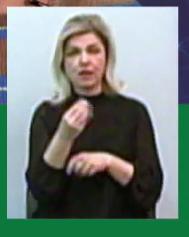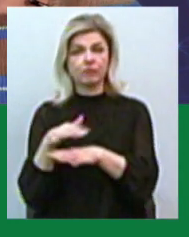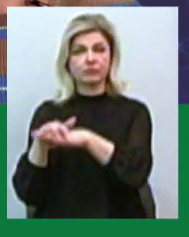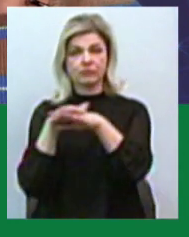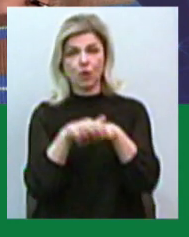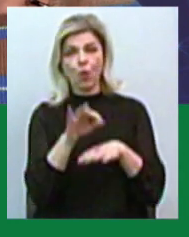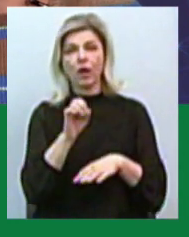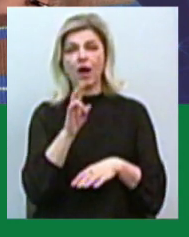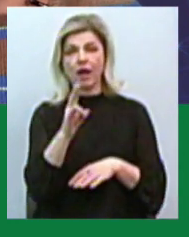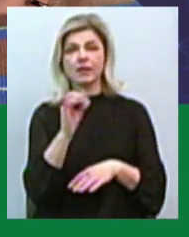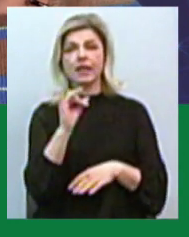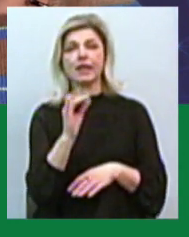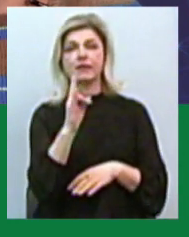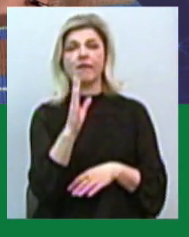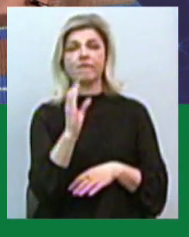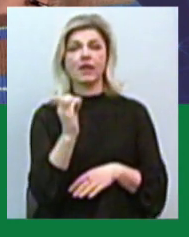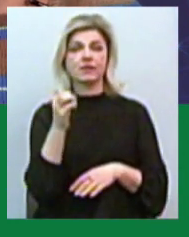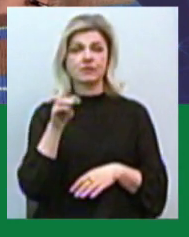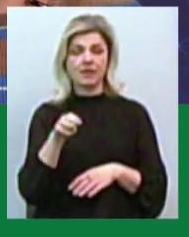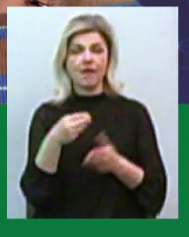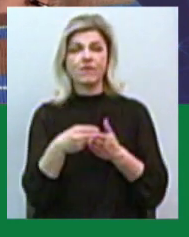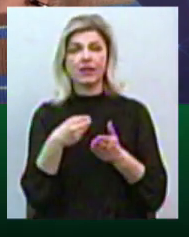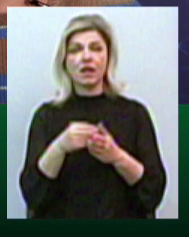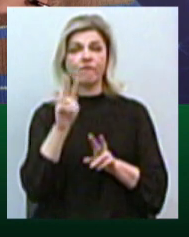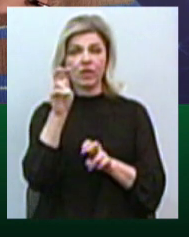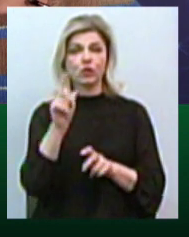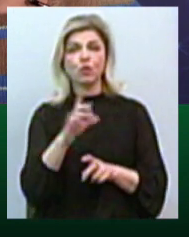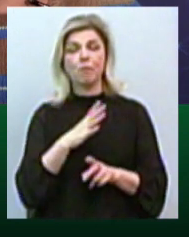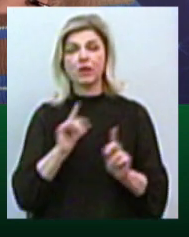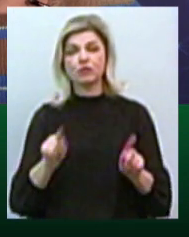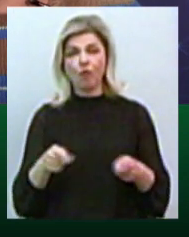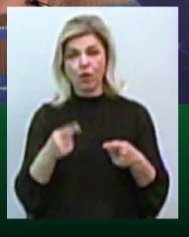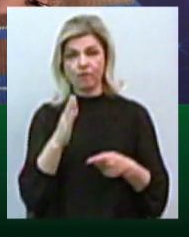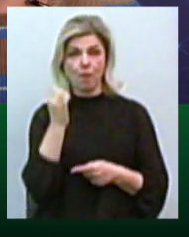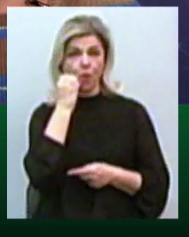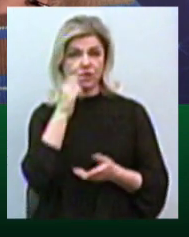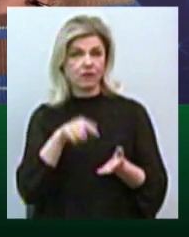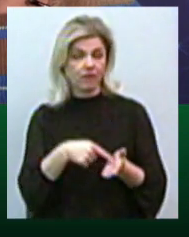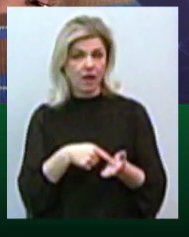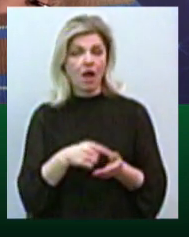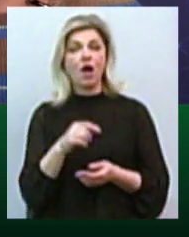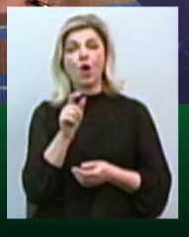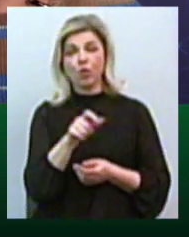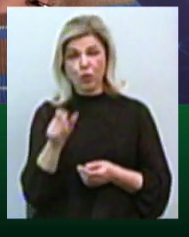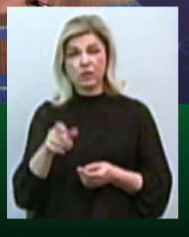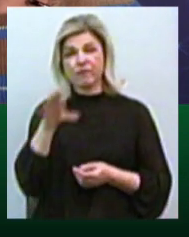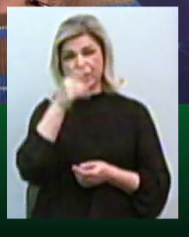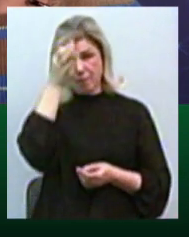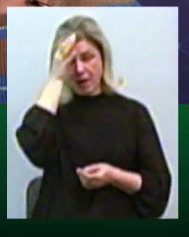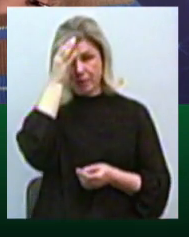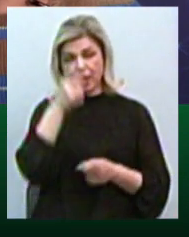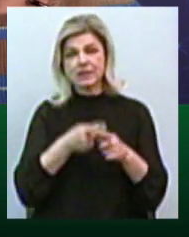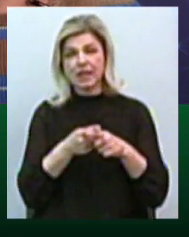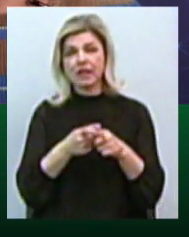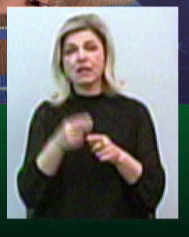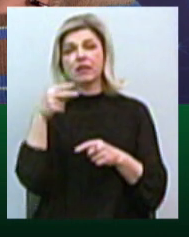«Океанінвестфінанс» компанія, яка була створена у Москві. Океанівці пам'ятають, що вже в середині 2011